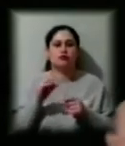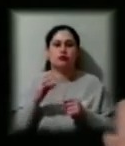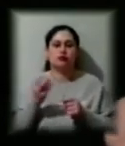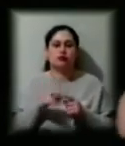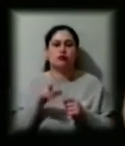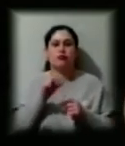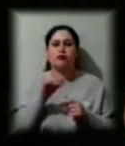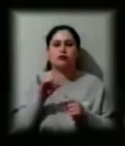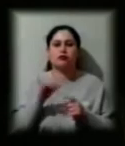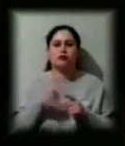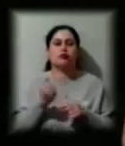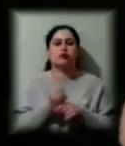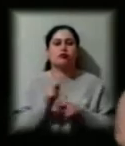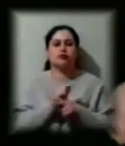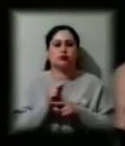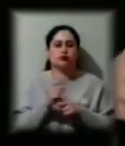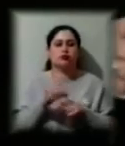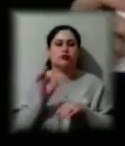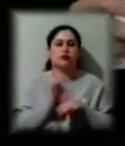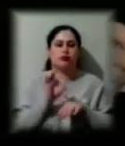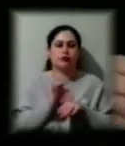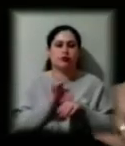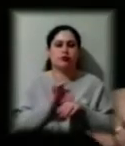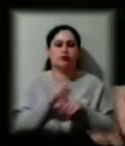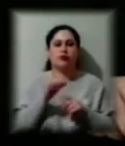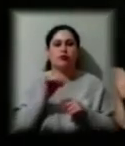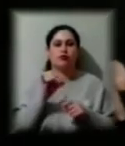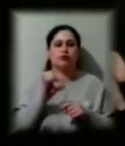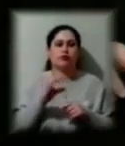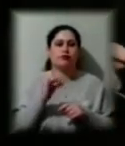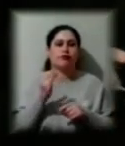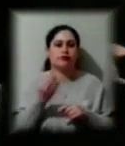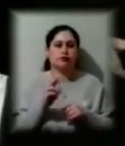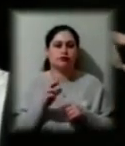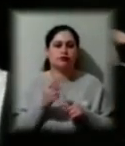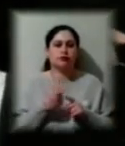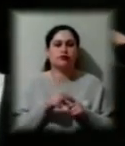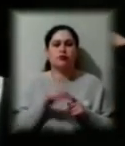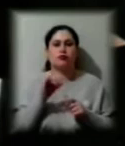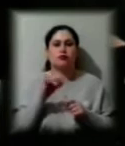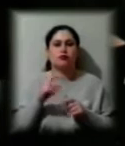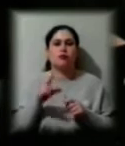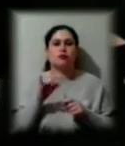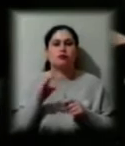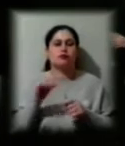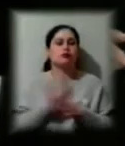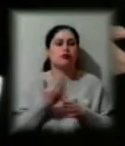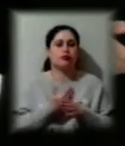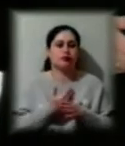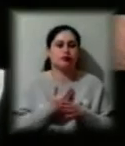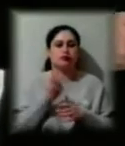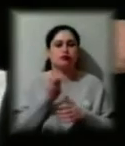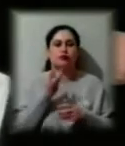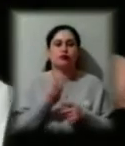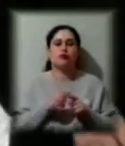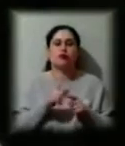лікуванню хворих коронавірусної інфекції. Екстрена медична допомога. Абсолютно рівномірно